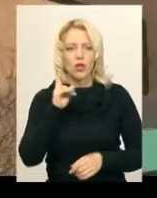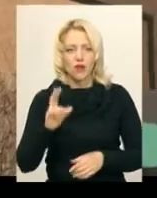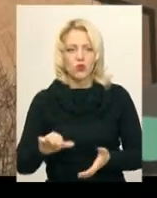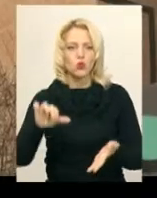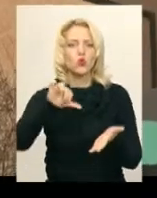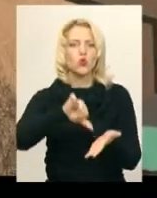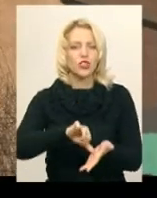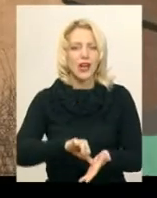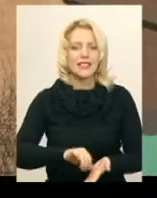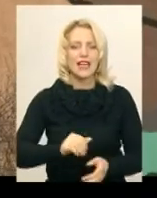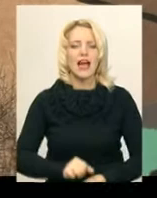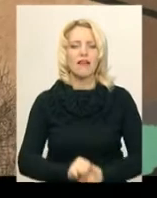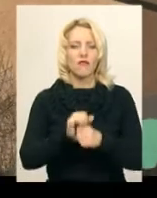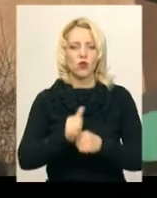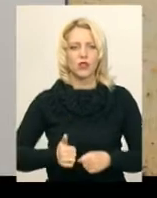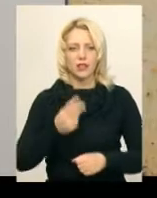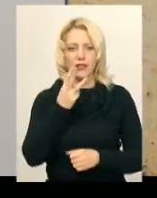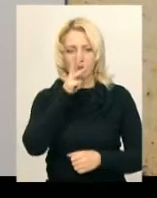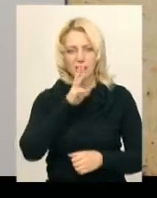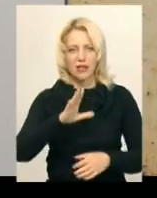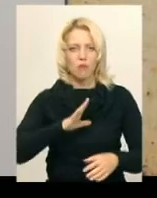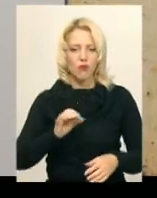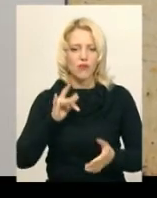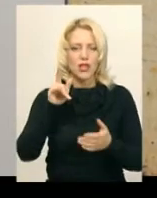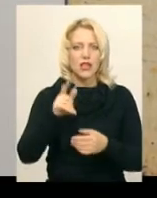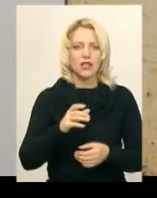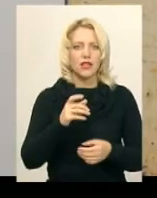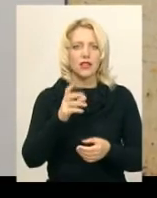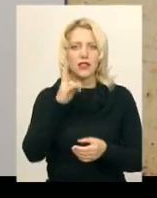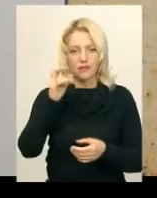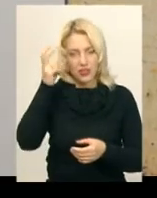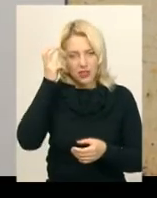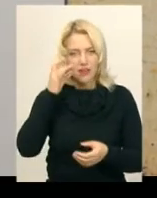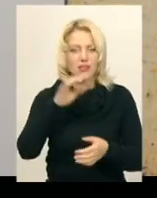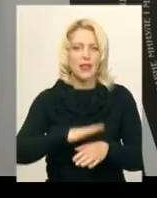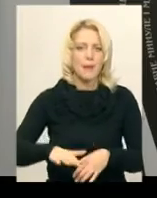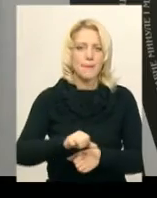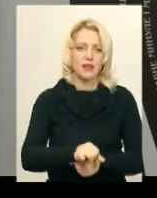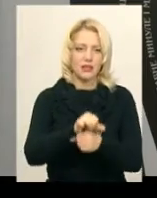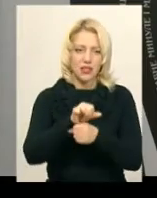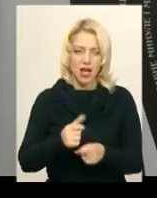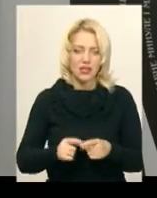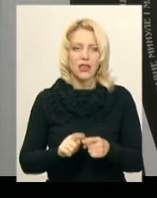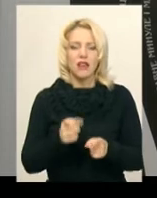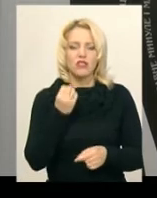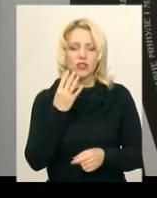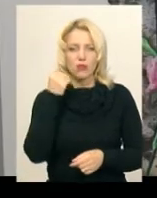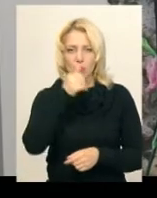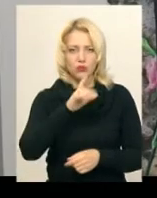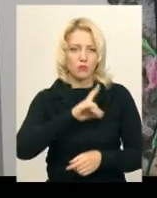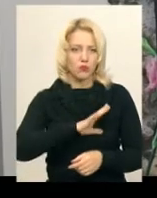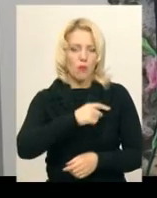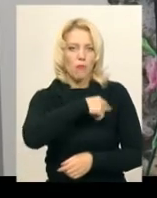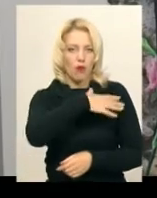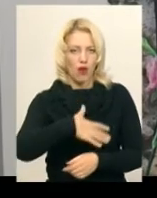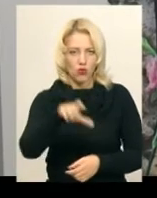Три місяці чоловік перебував на столичному Майдані, де очолював сотню Хмельниччини. 19 лютого 2014-го Юрія Кравчука поранили.